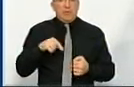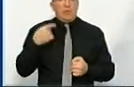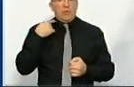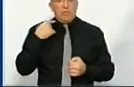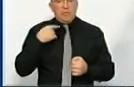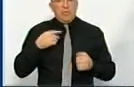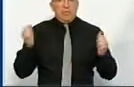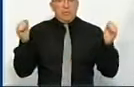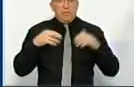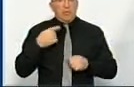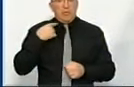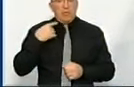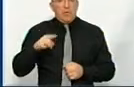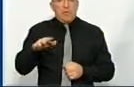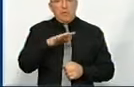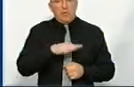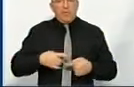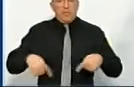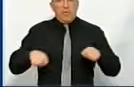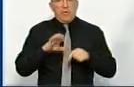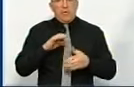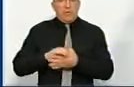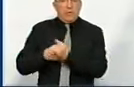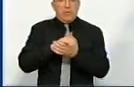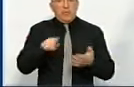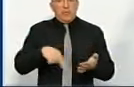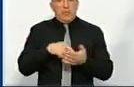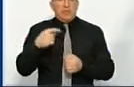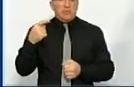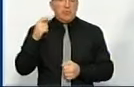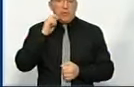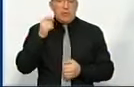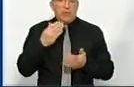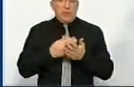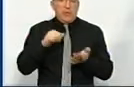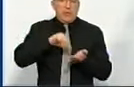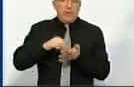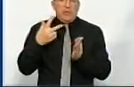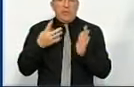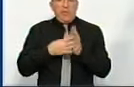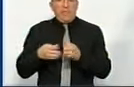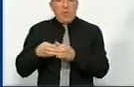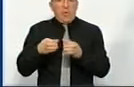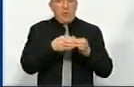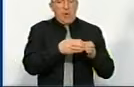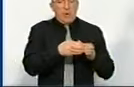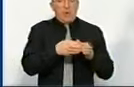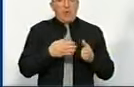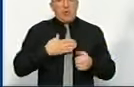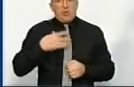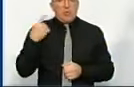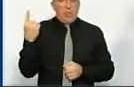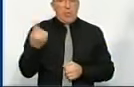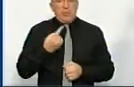відбулися загальні збори Кіровоградського регіонального відділення Асоціації міст України, членами якого є 39 громад нашої